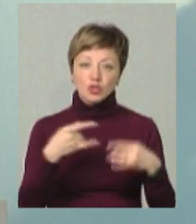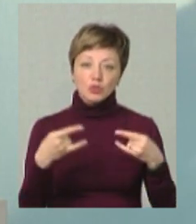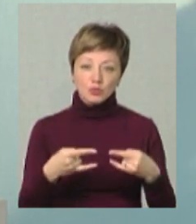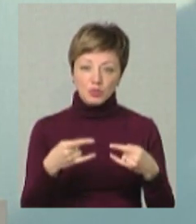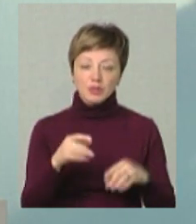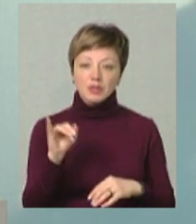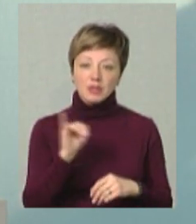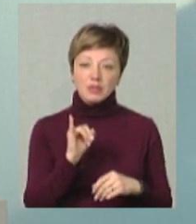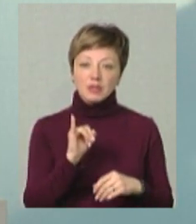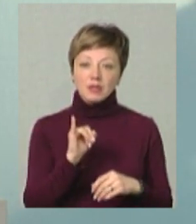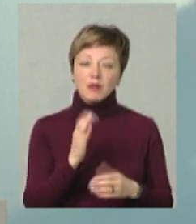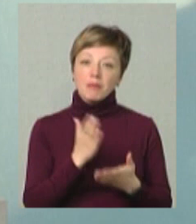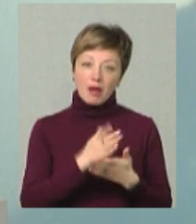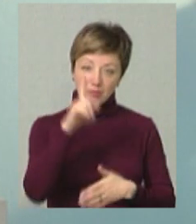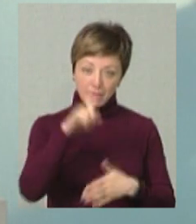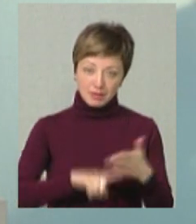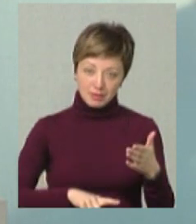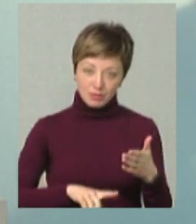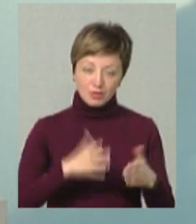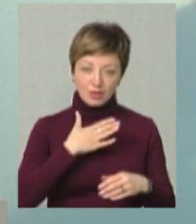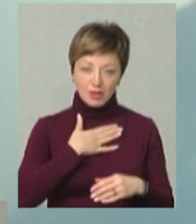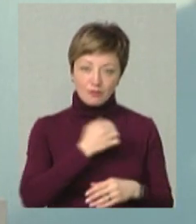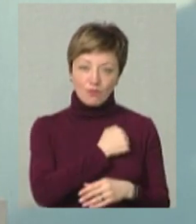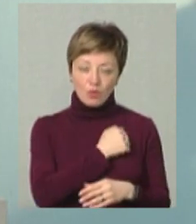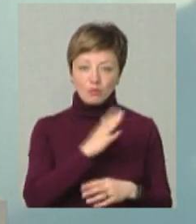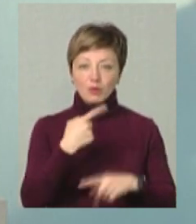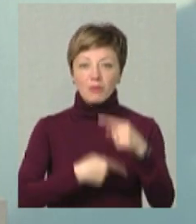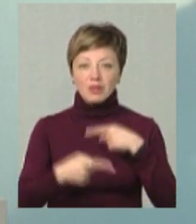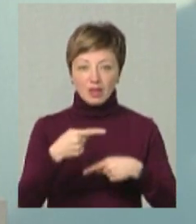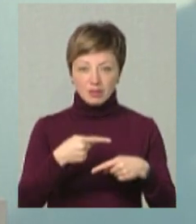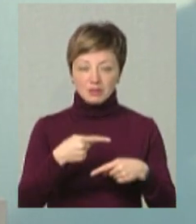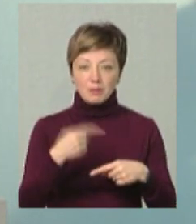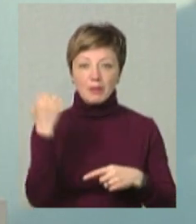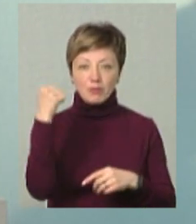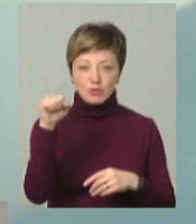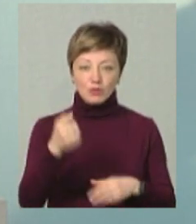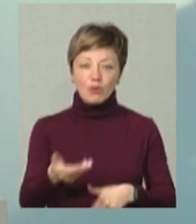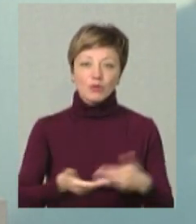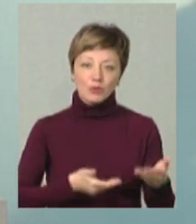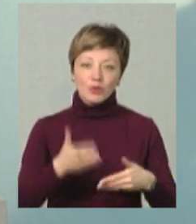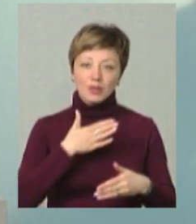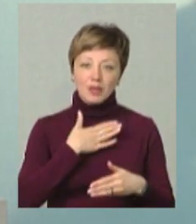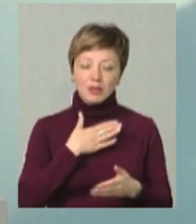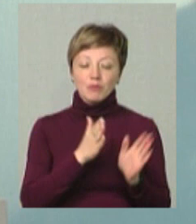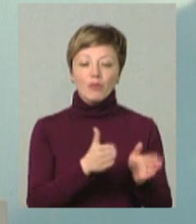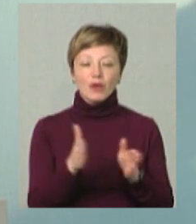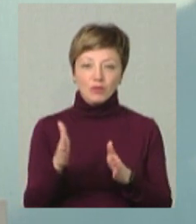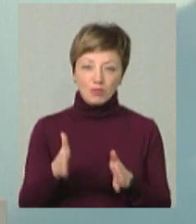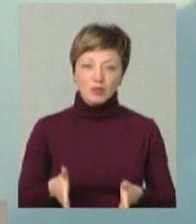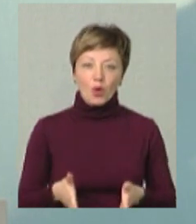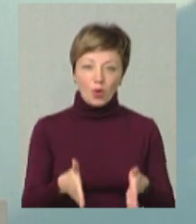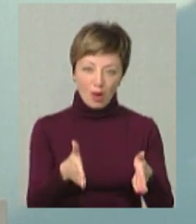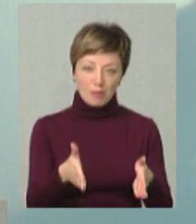студії і маємо надію, що наші воїни будуть повертатися переможною ходою, нашими впорядкованими